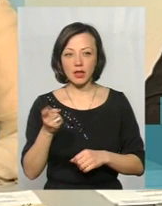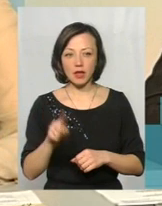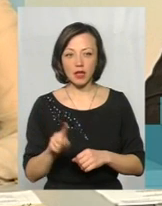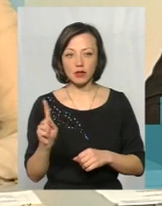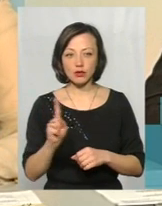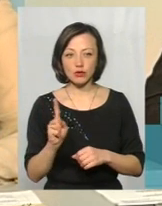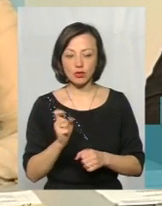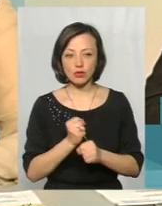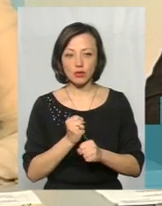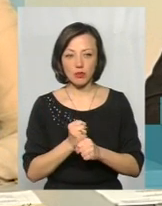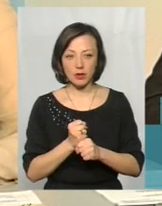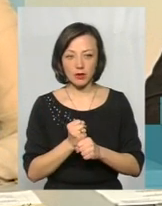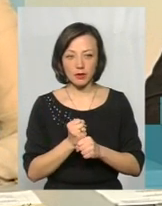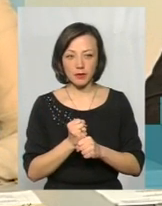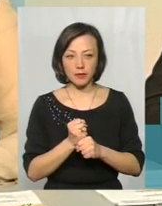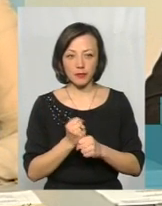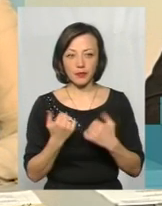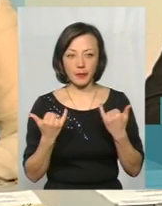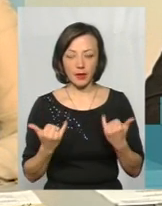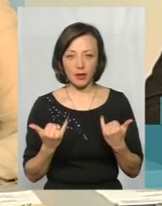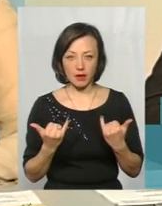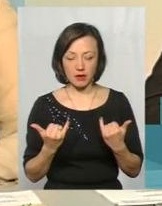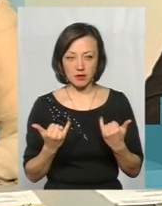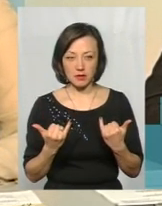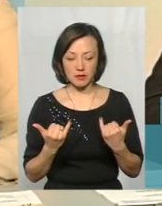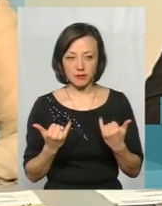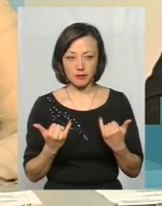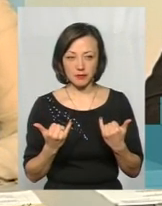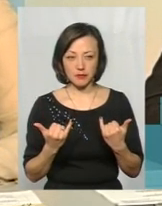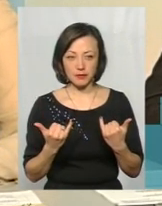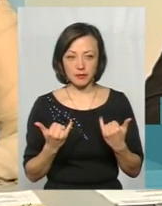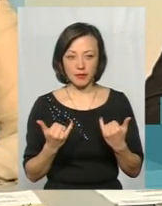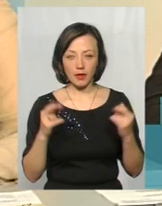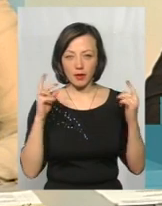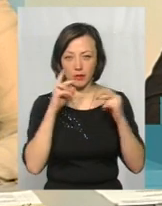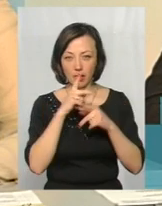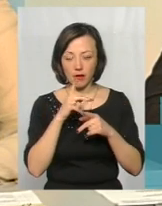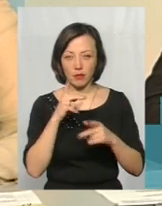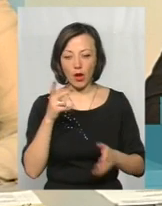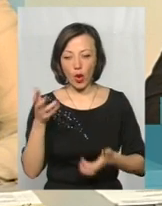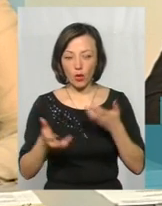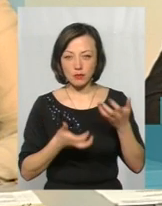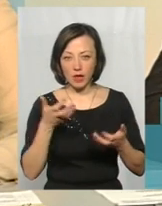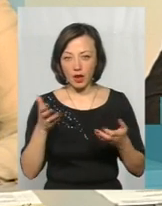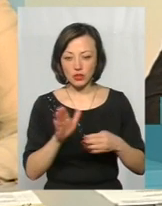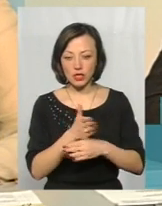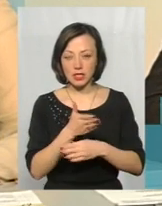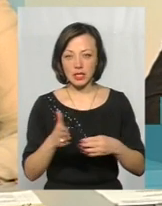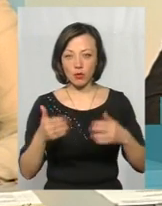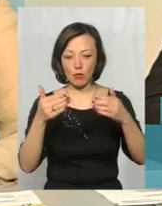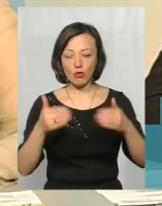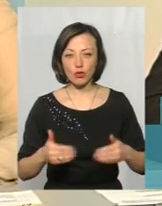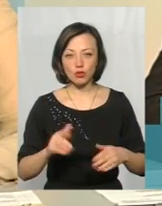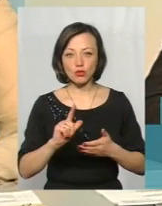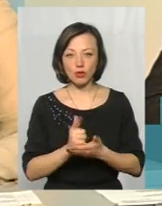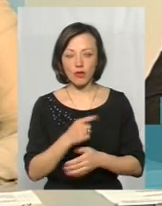зробили наразі з неправильним розбиранням в тої частини мури, знов